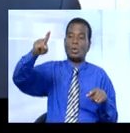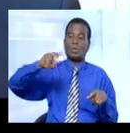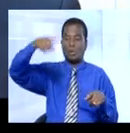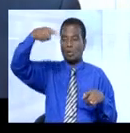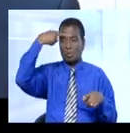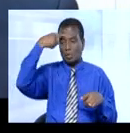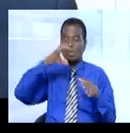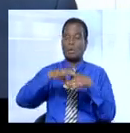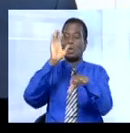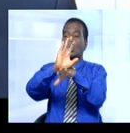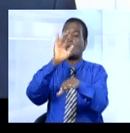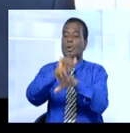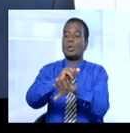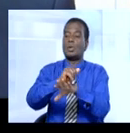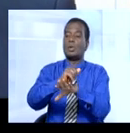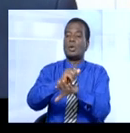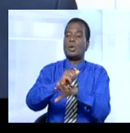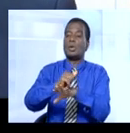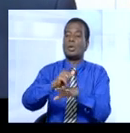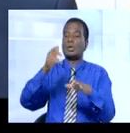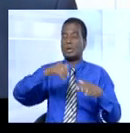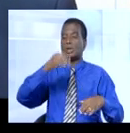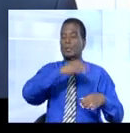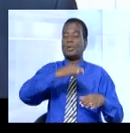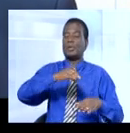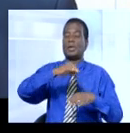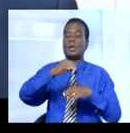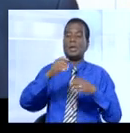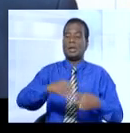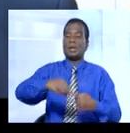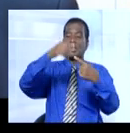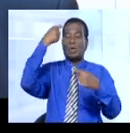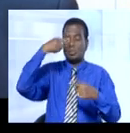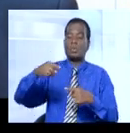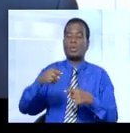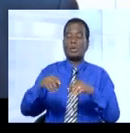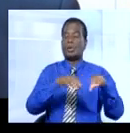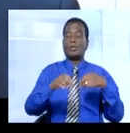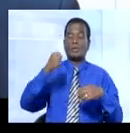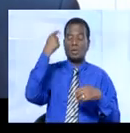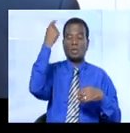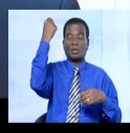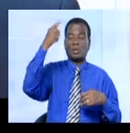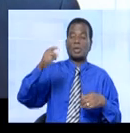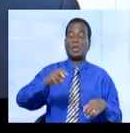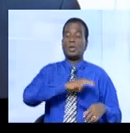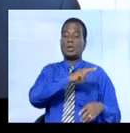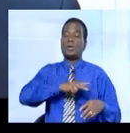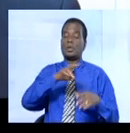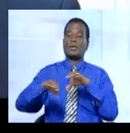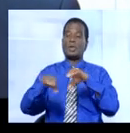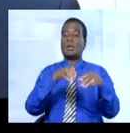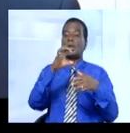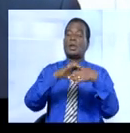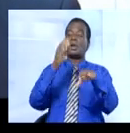gouvernement de Côte d'Ivoire les atouts essentiels pour réaliser le rêve et l'objectif de faire de la Côte d